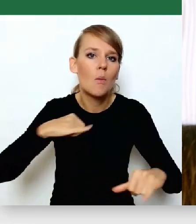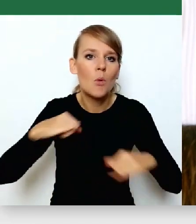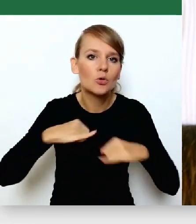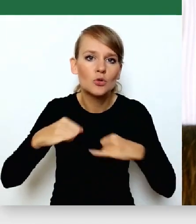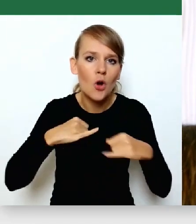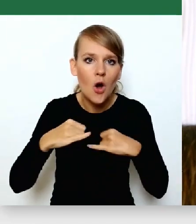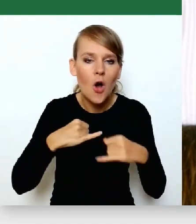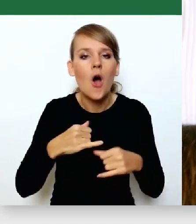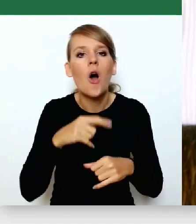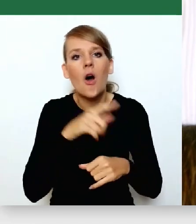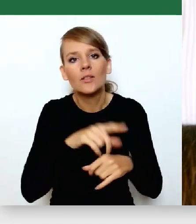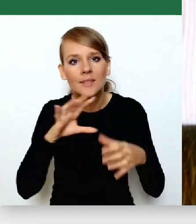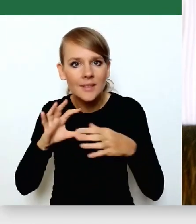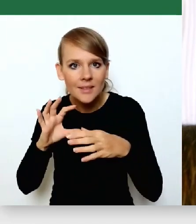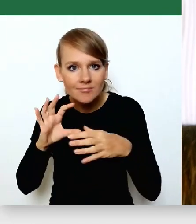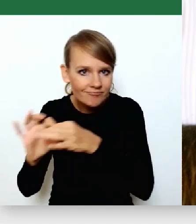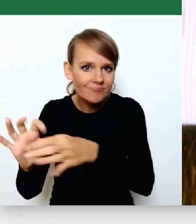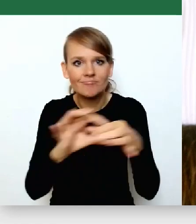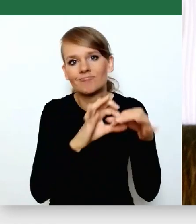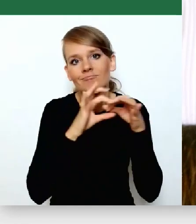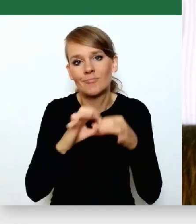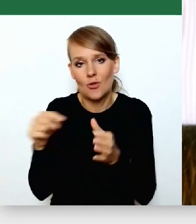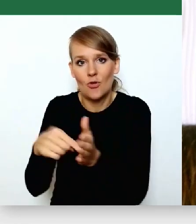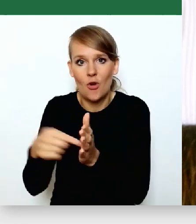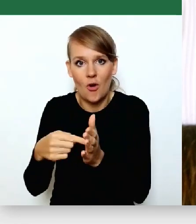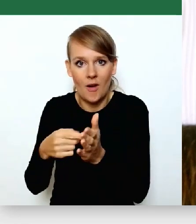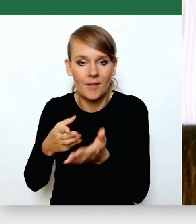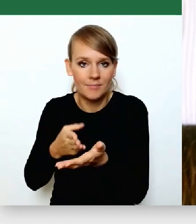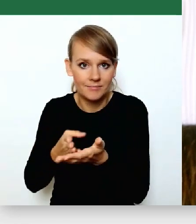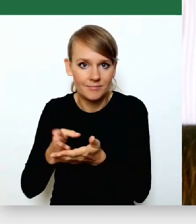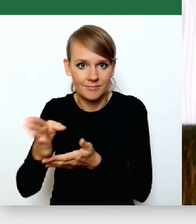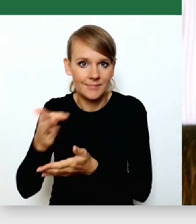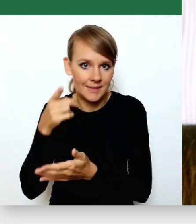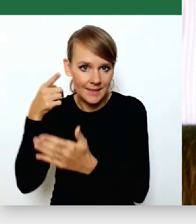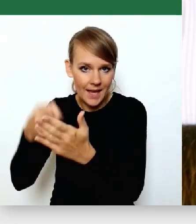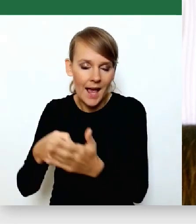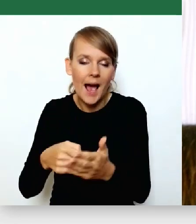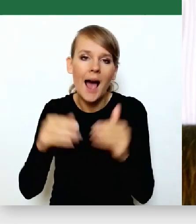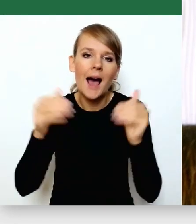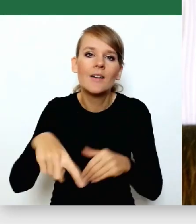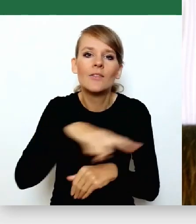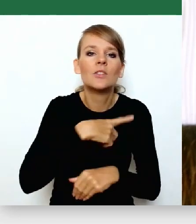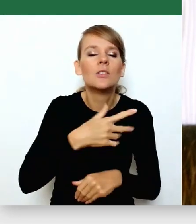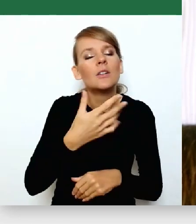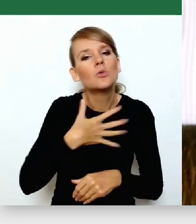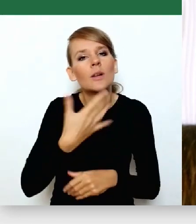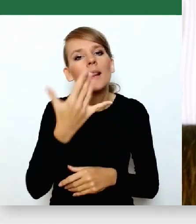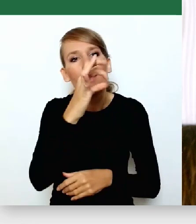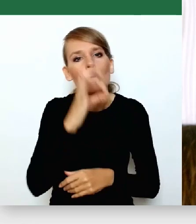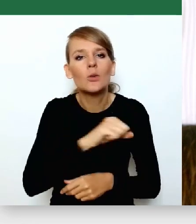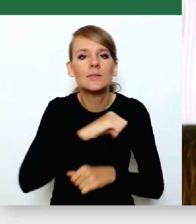sieciuje się w takim właśnie kierunku, a jaki jednak czujecie, że po prostu gaśnie i staje się